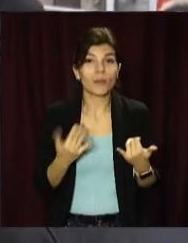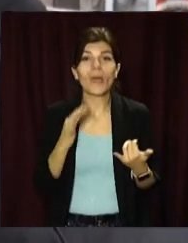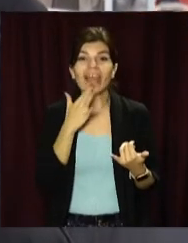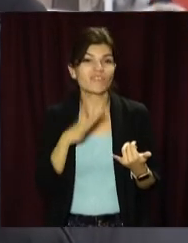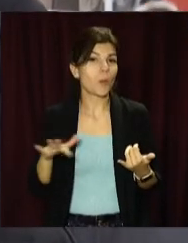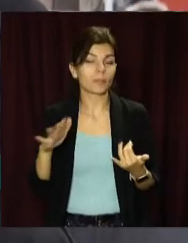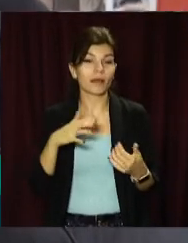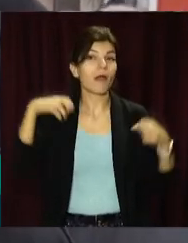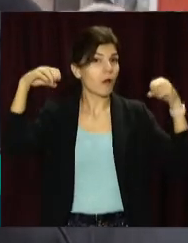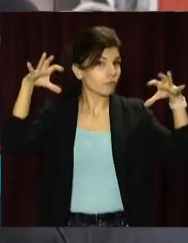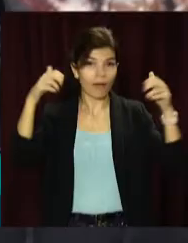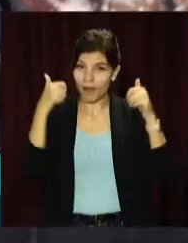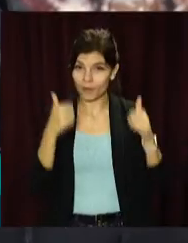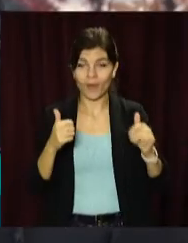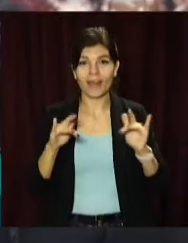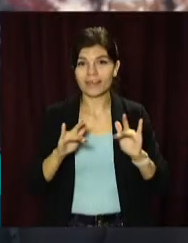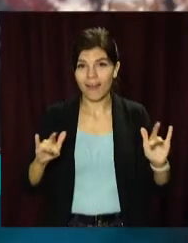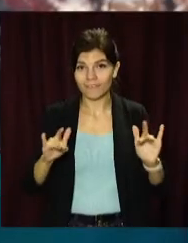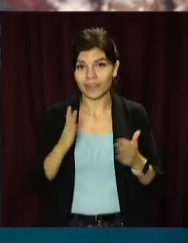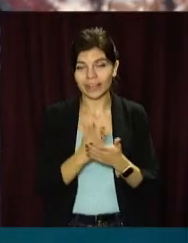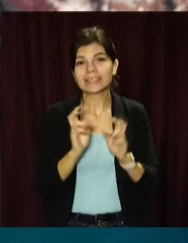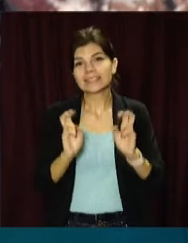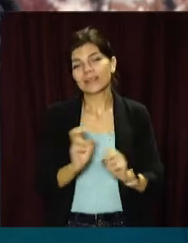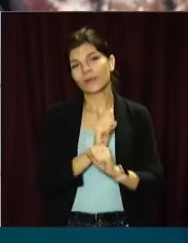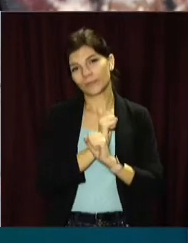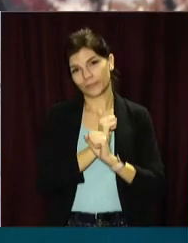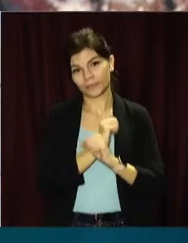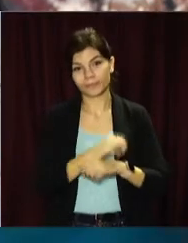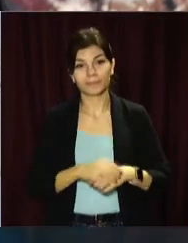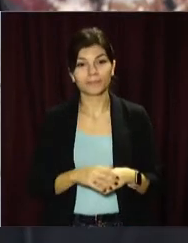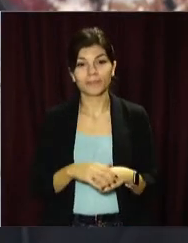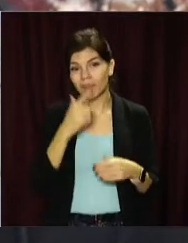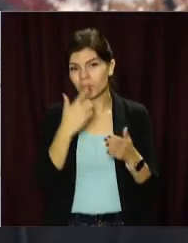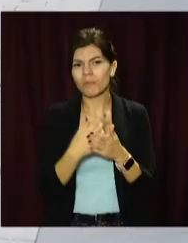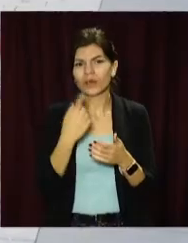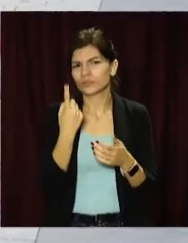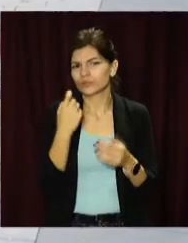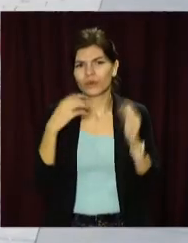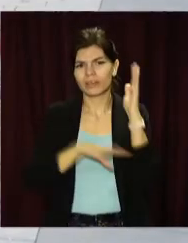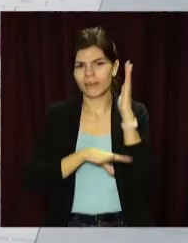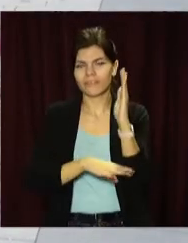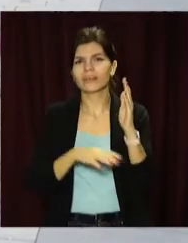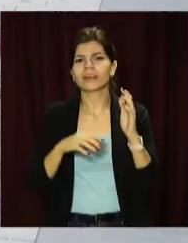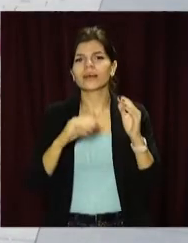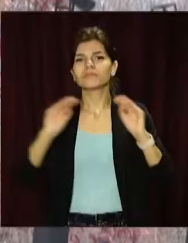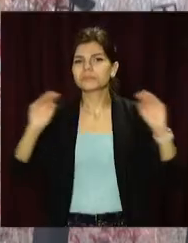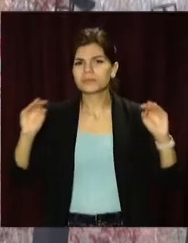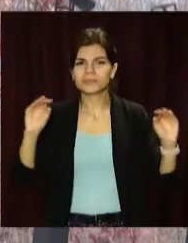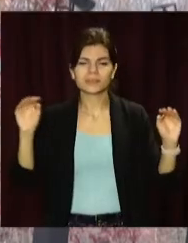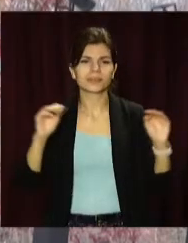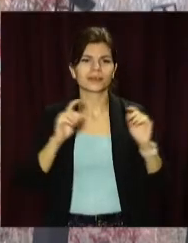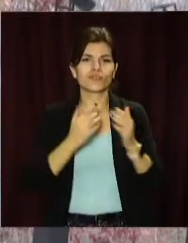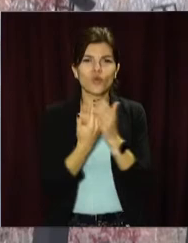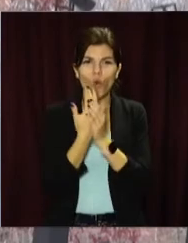по-современному, по-европейськи». «Освічення хороше, лавочки, є де віддохнути, посидіти». Майже сотня дерев, більше 60